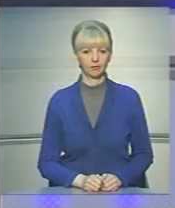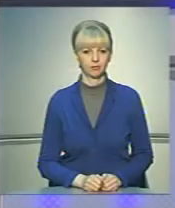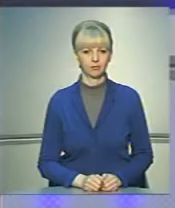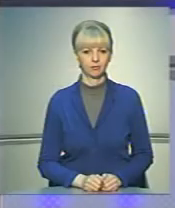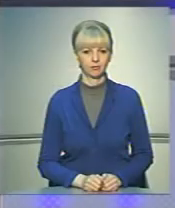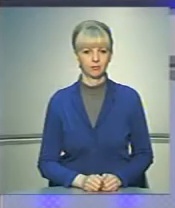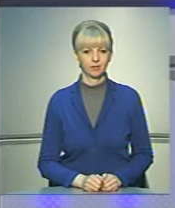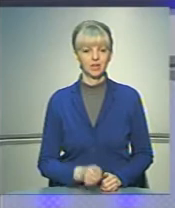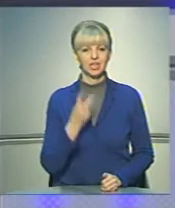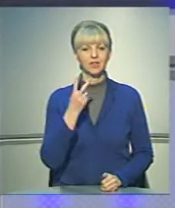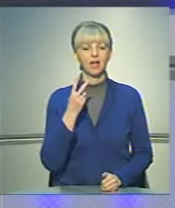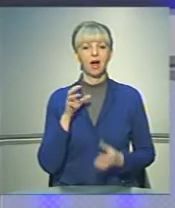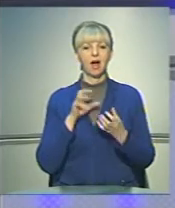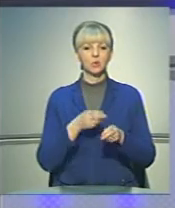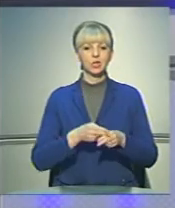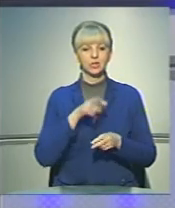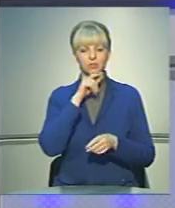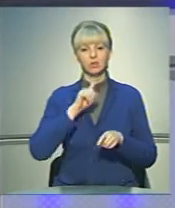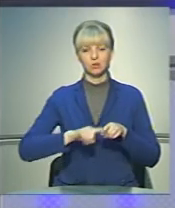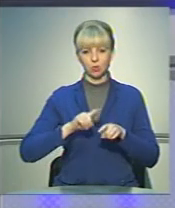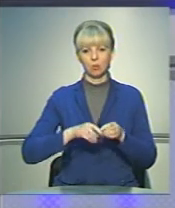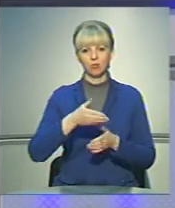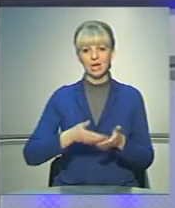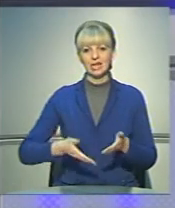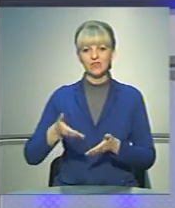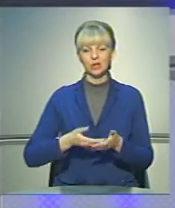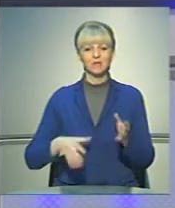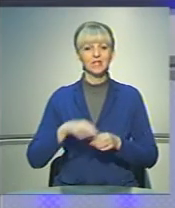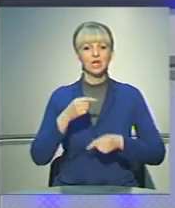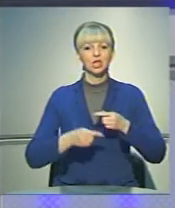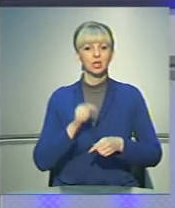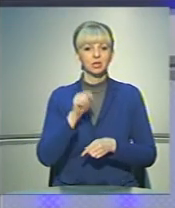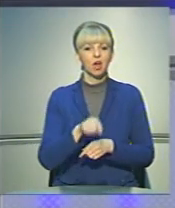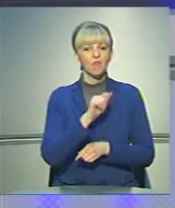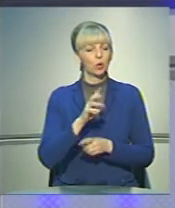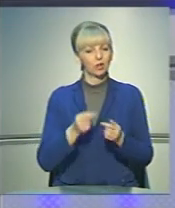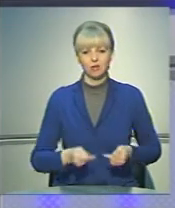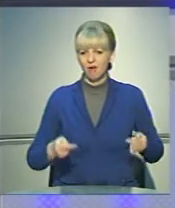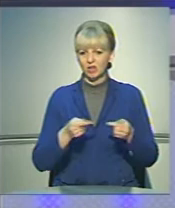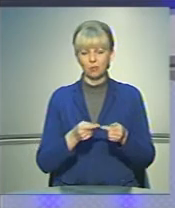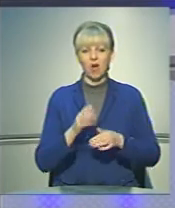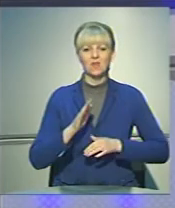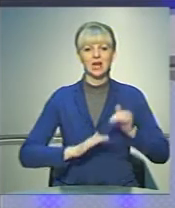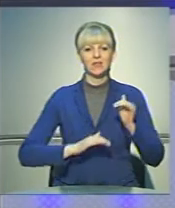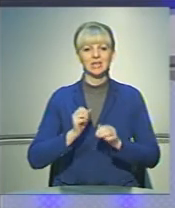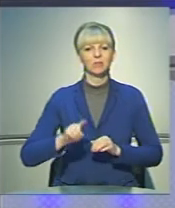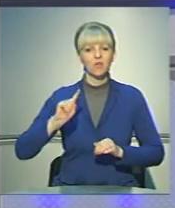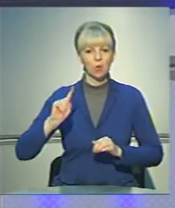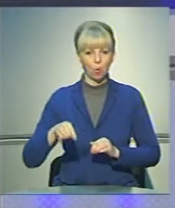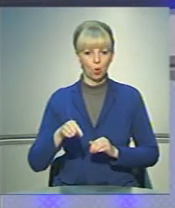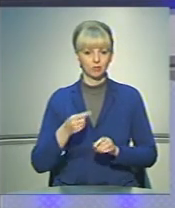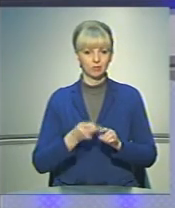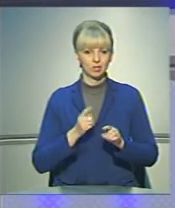Дві автостанції у Чернівцях незабаром ліквідують. Все через те, що вони не відповідають кваліфікаційним вимогам.